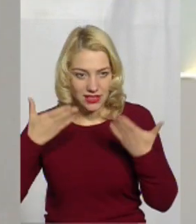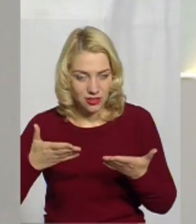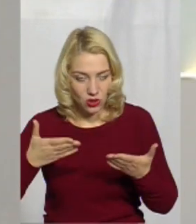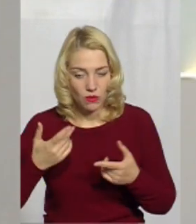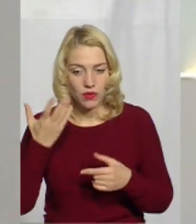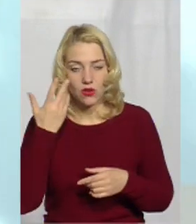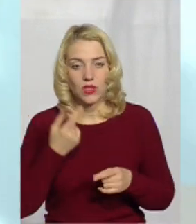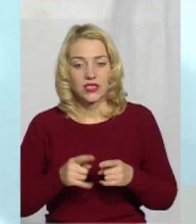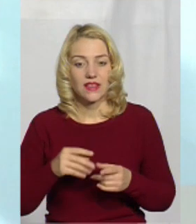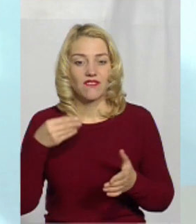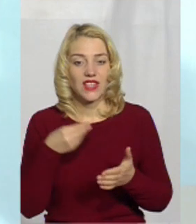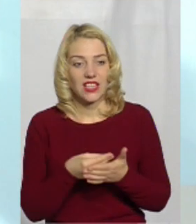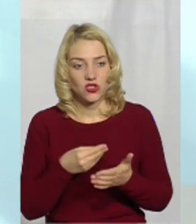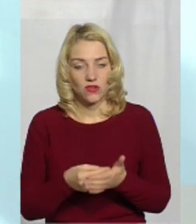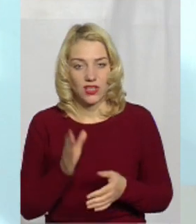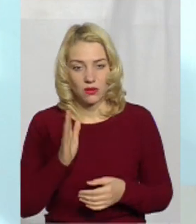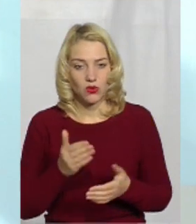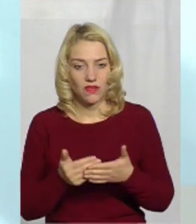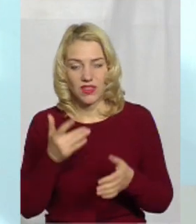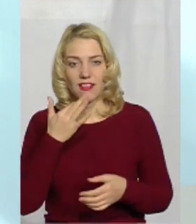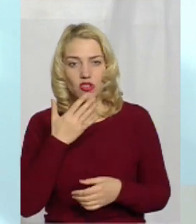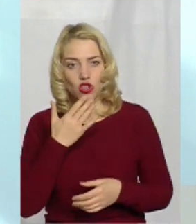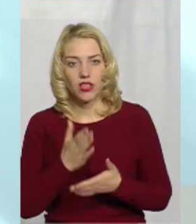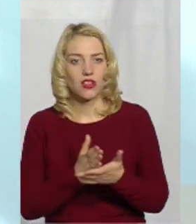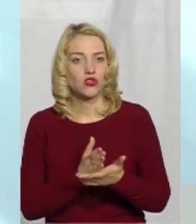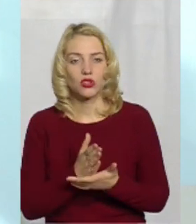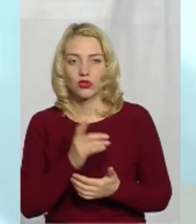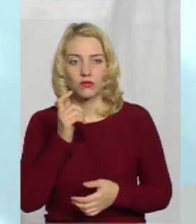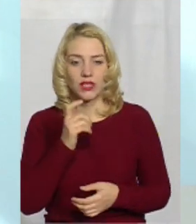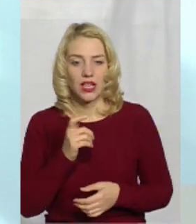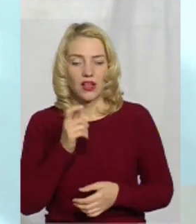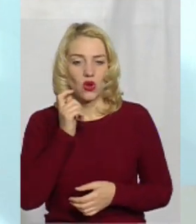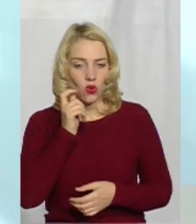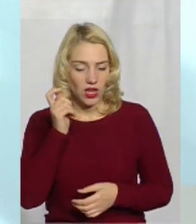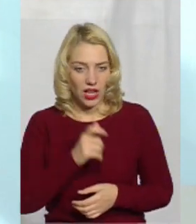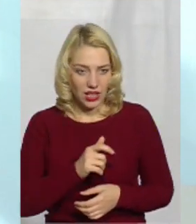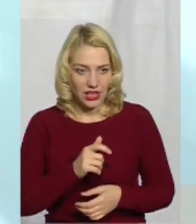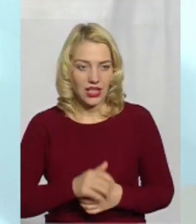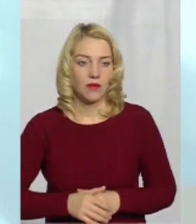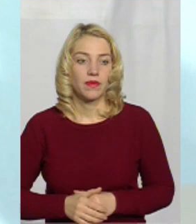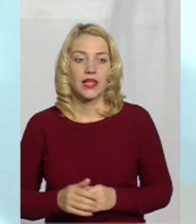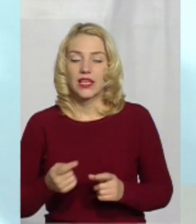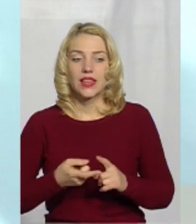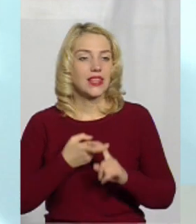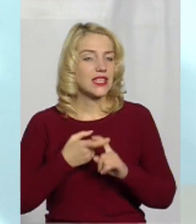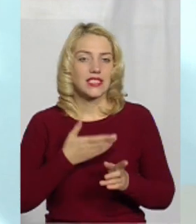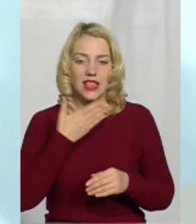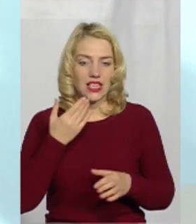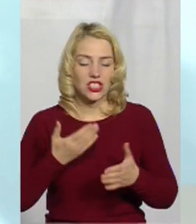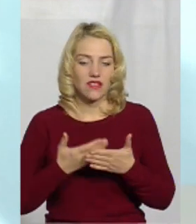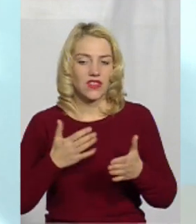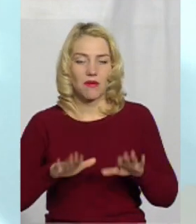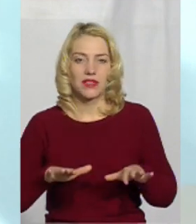Коли це фінансування буде йти від Національної служби здоров'я України, в принципі, незалежно від місця